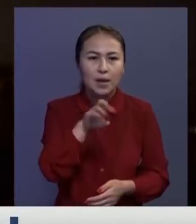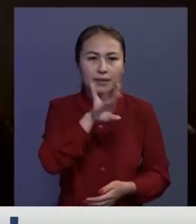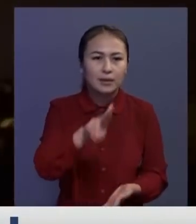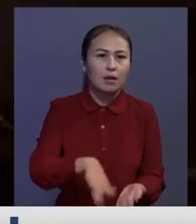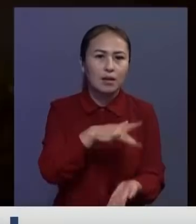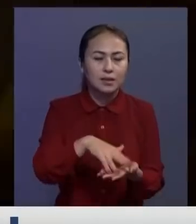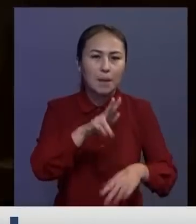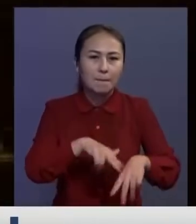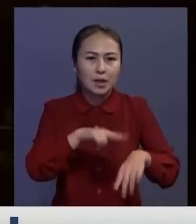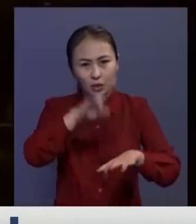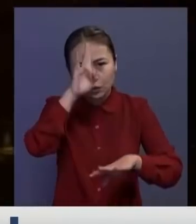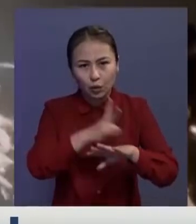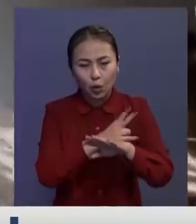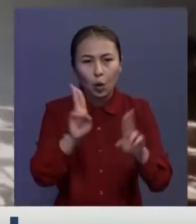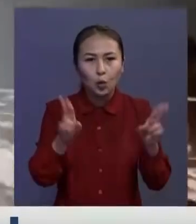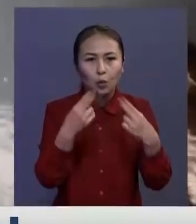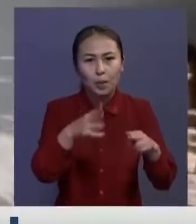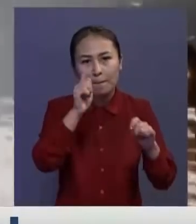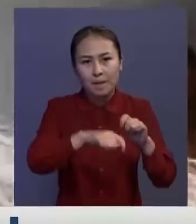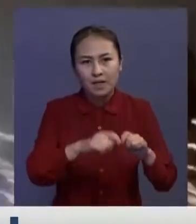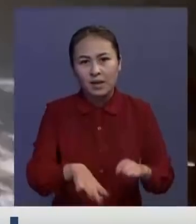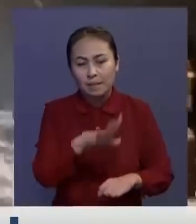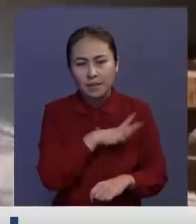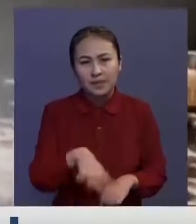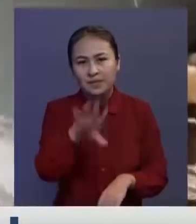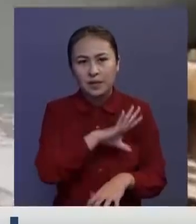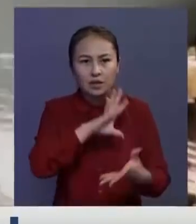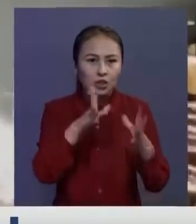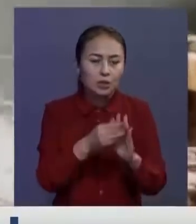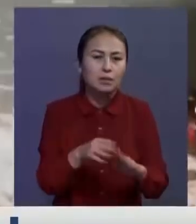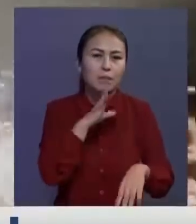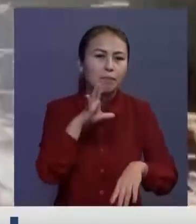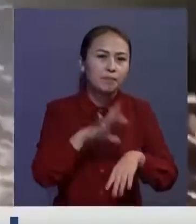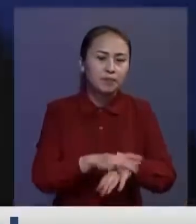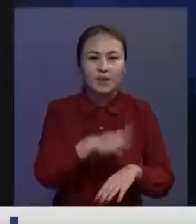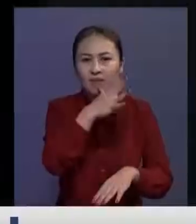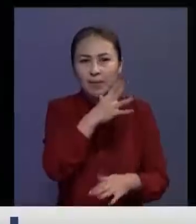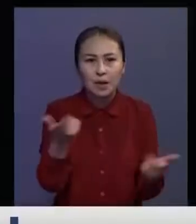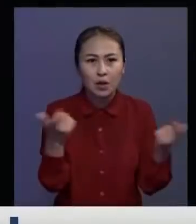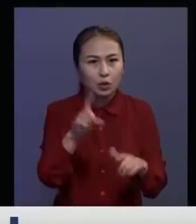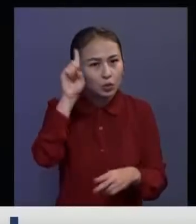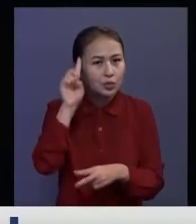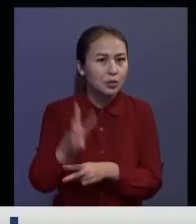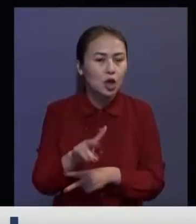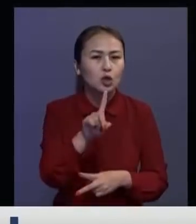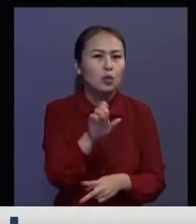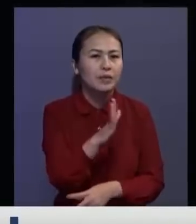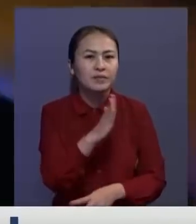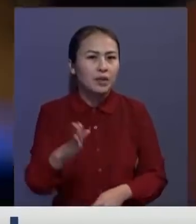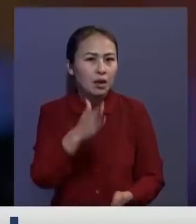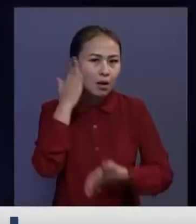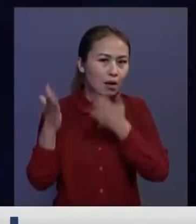полиция өкілдері түнгі құлыптарға рейт жүргізген. Нәтижесінде тәртіп сақшылары коменданттық сағатты елемеген жүзден астам